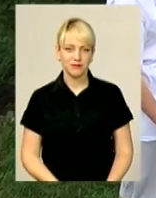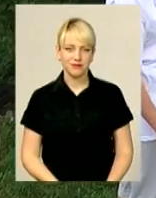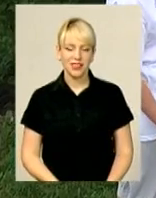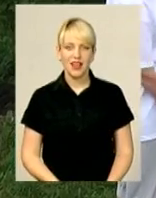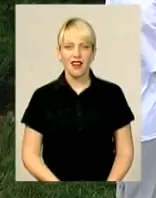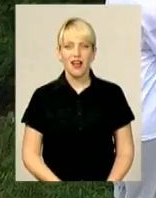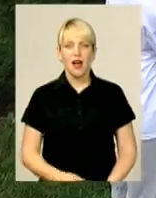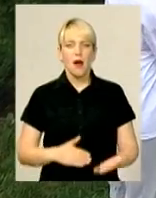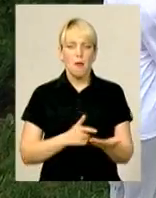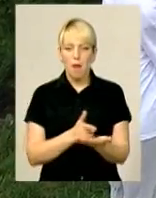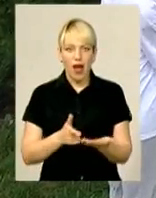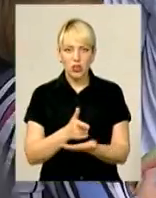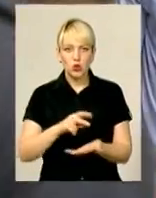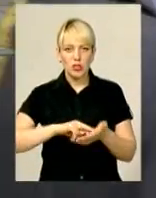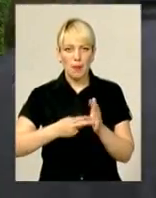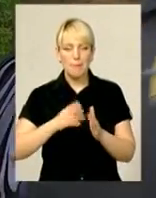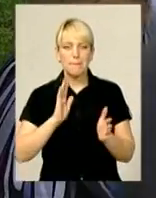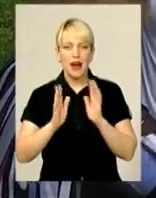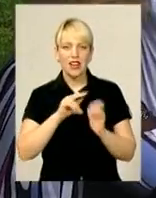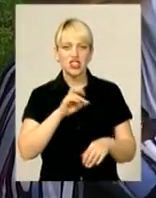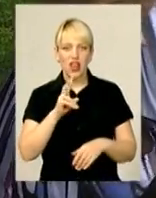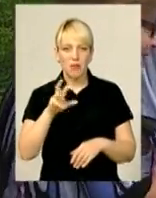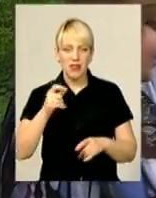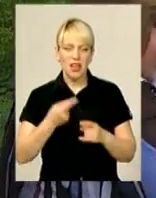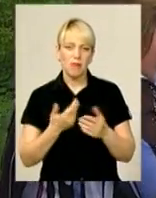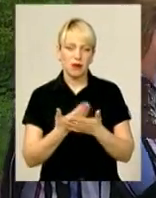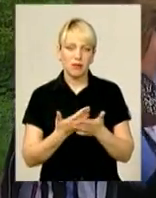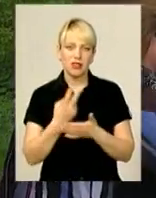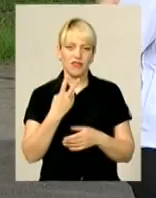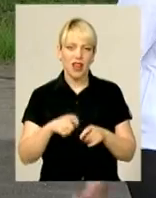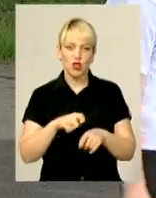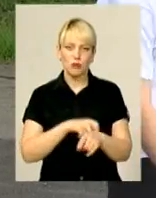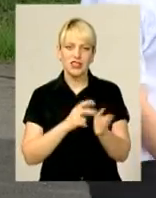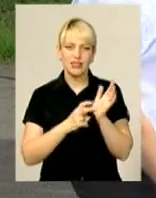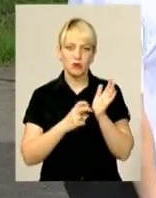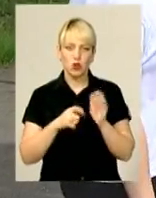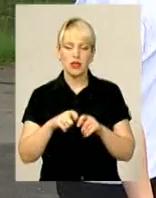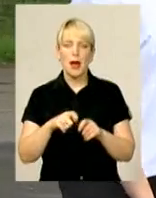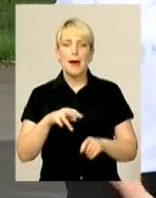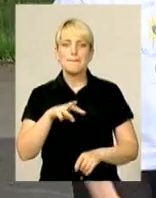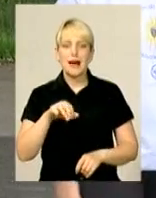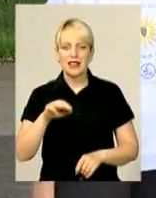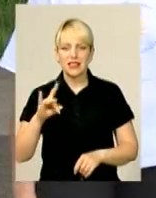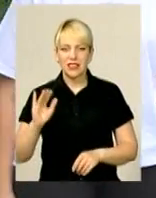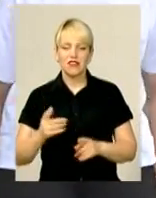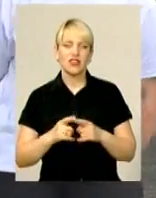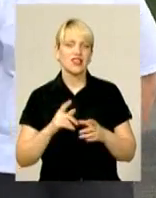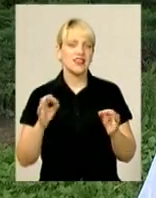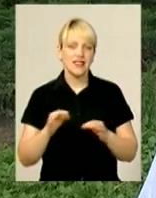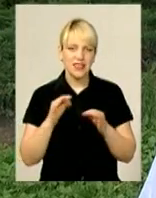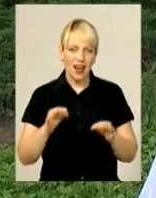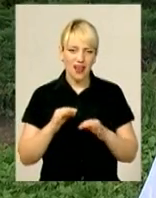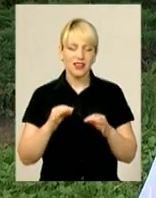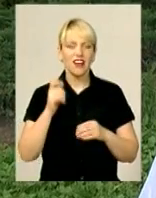Маршрут розплановано в парку імені Чекмана. Орієнтовно це 2 кілометри 700 метрів. Ніяких вікових або часових обмежень немає.